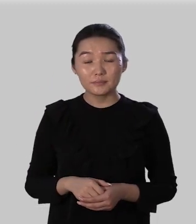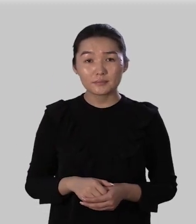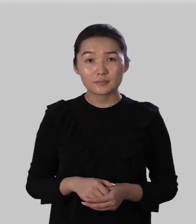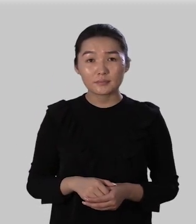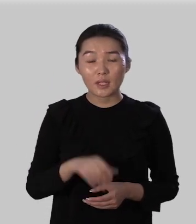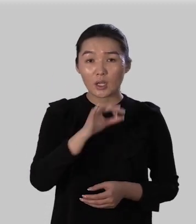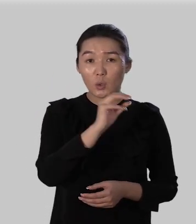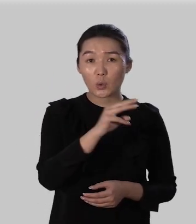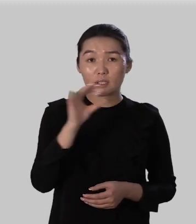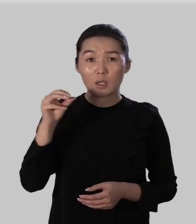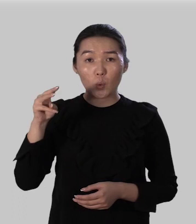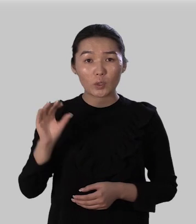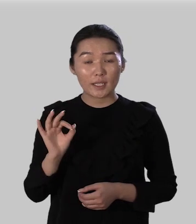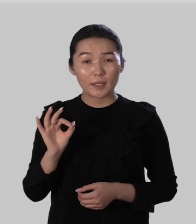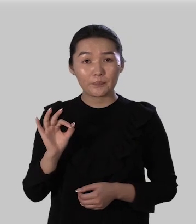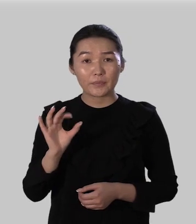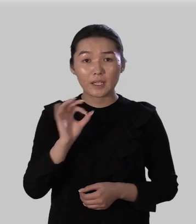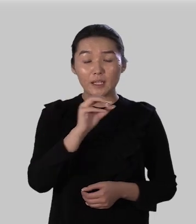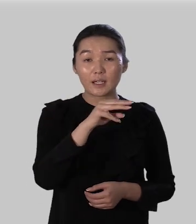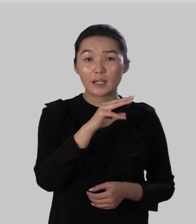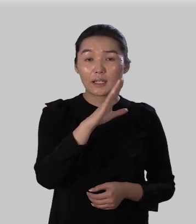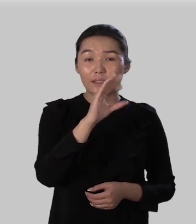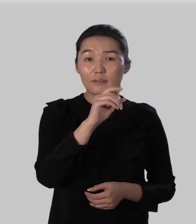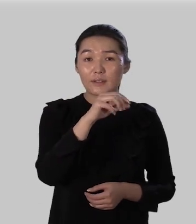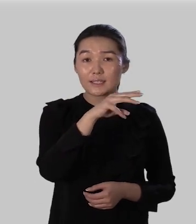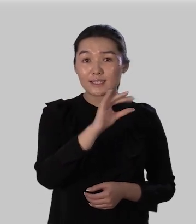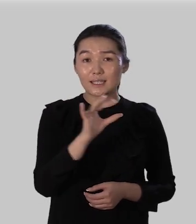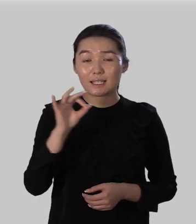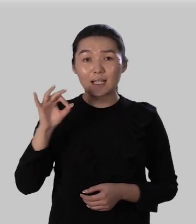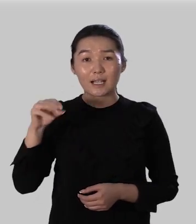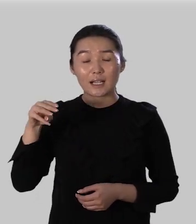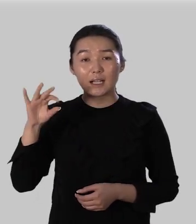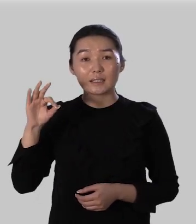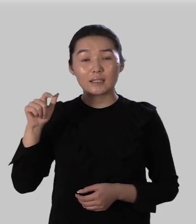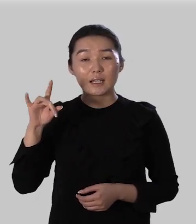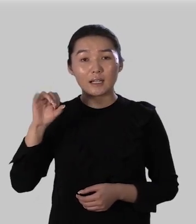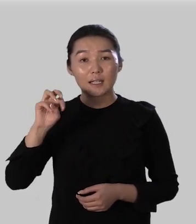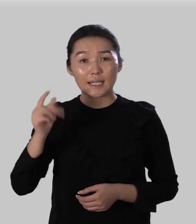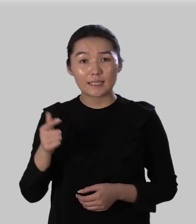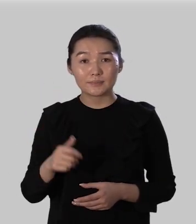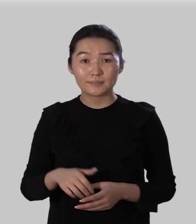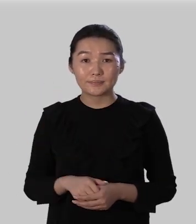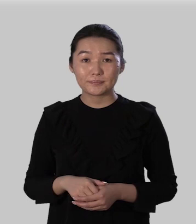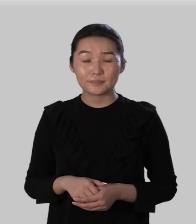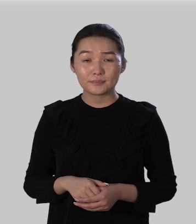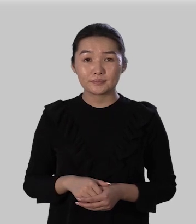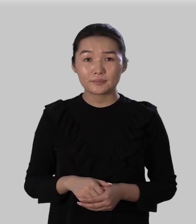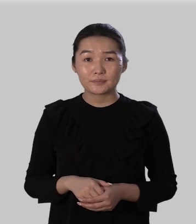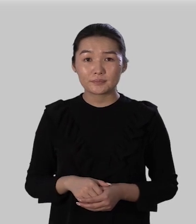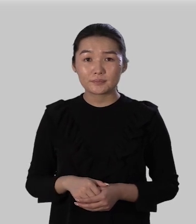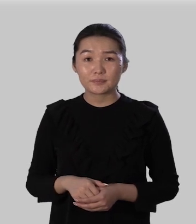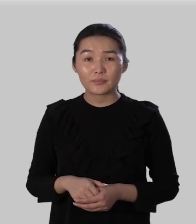от ото отвести отложить отогреть отомстить